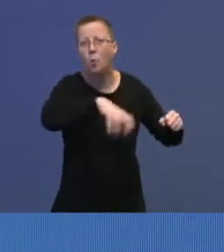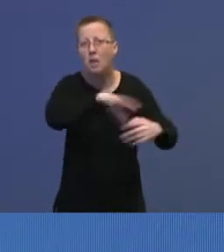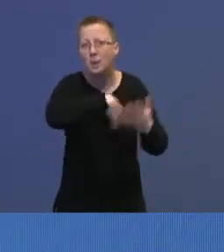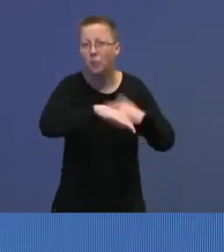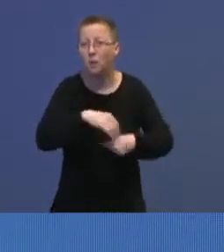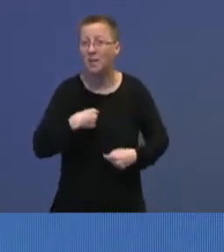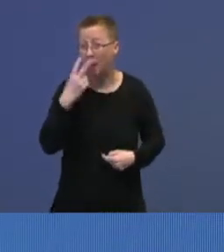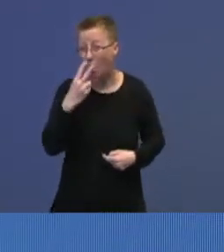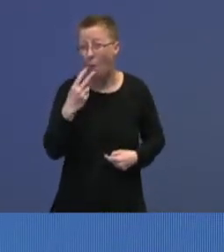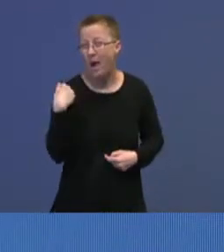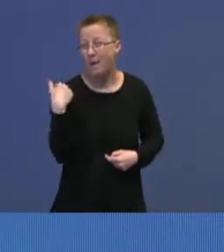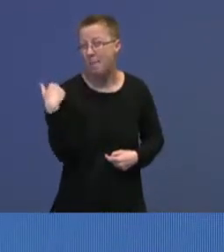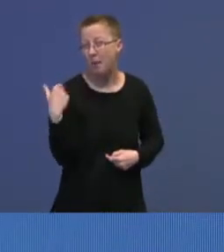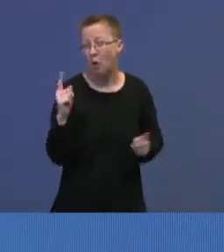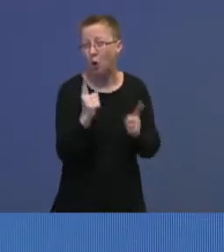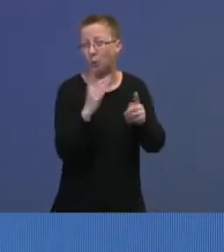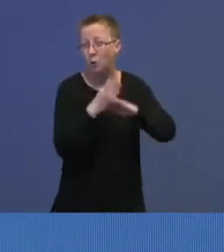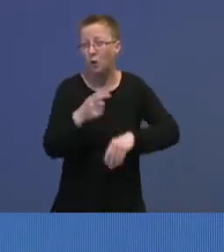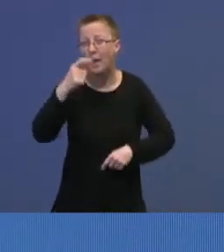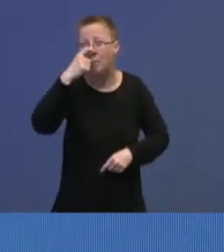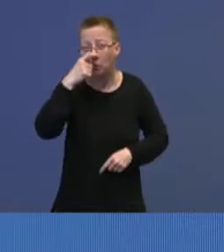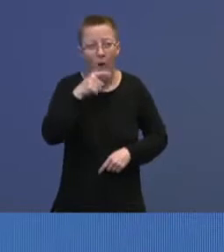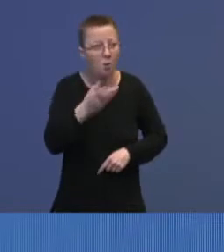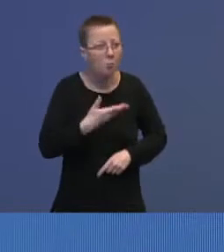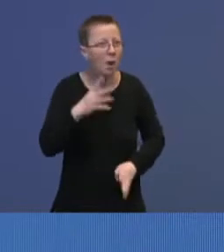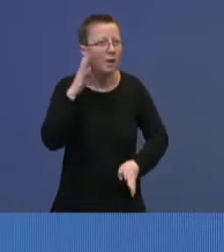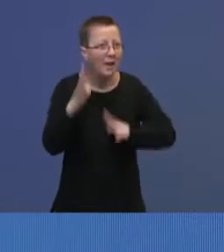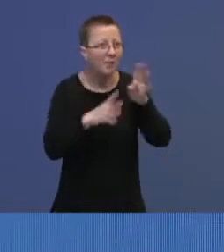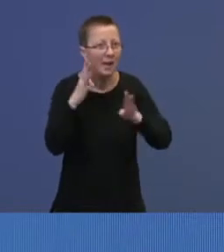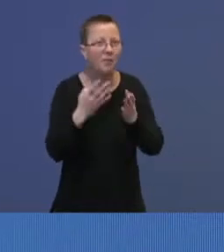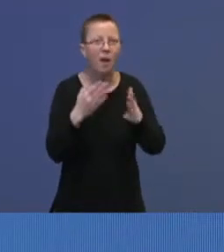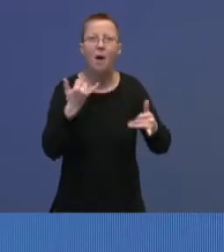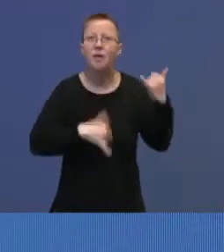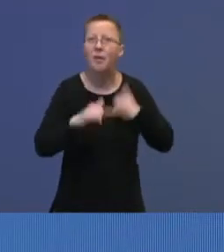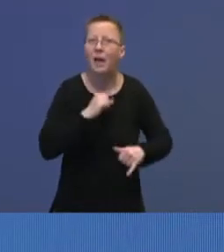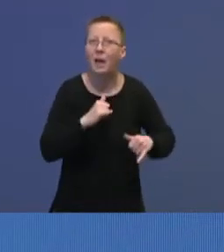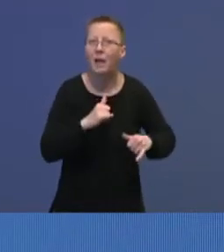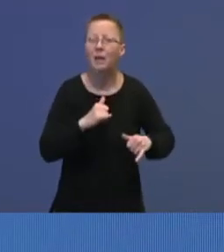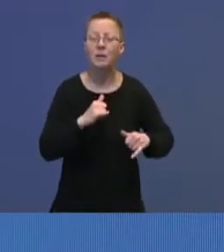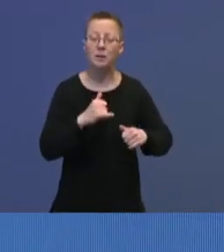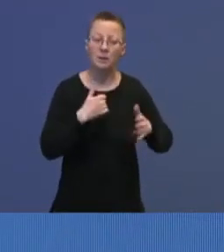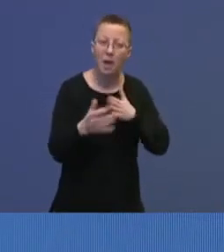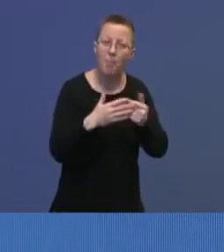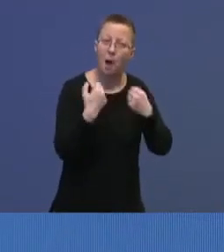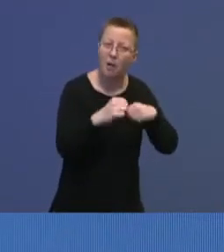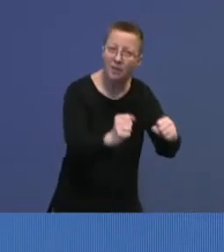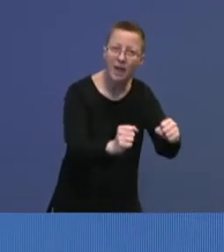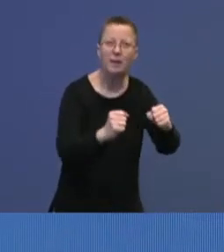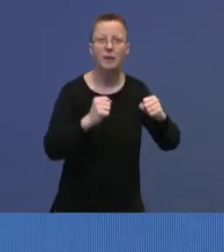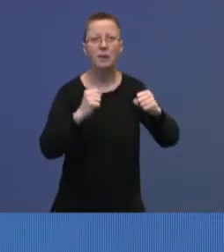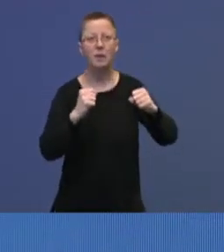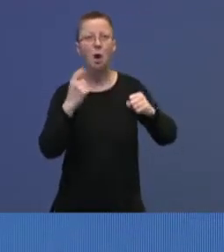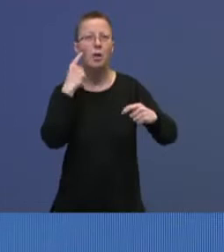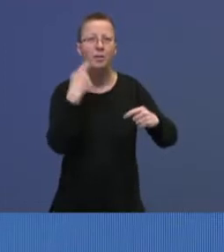Jeg så det på det korte besøket i Moss, hvor mye kreativitet det kom fra frivilligheten til å skape aktivitet og